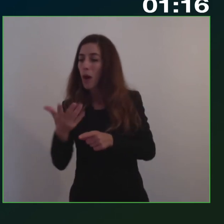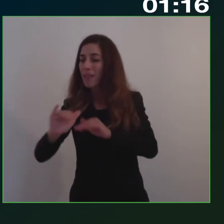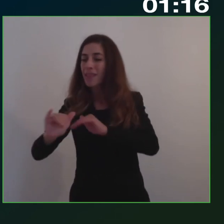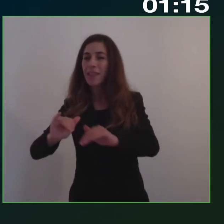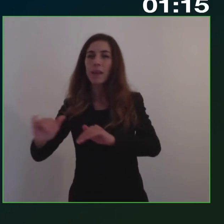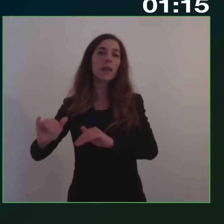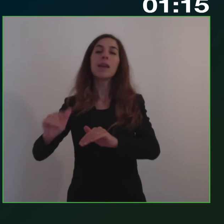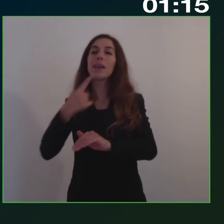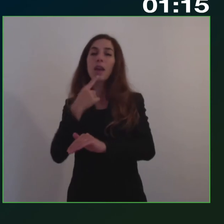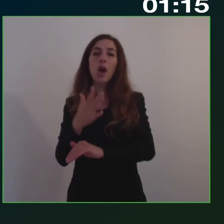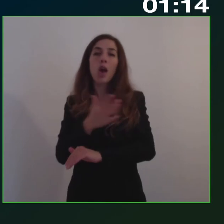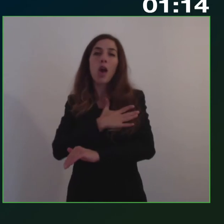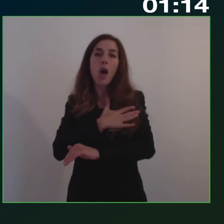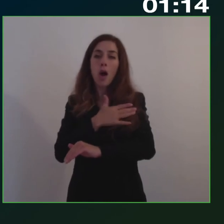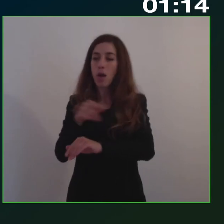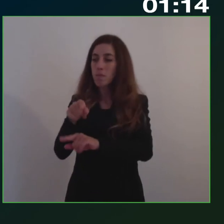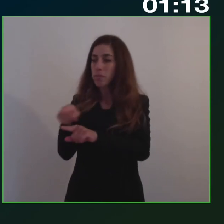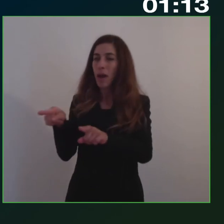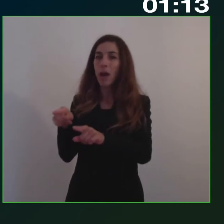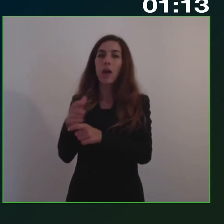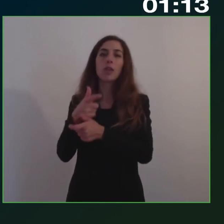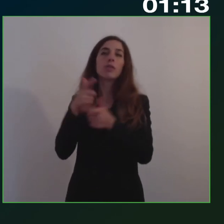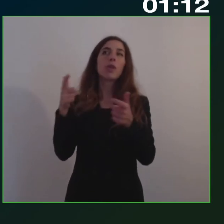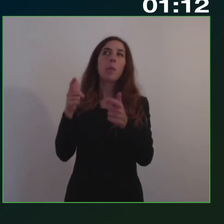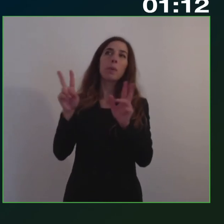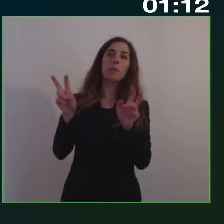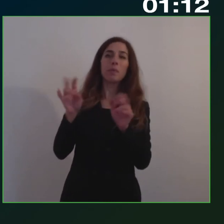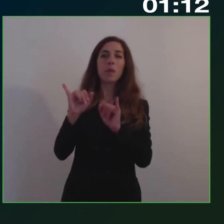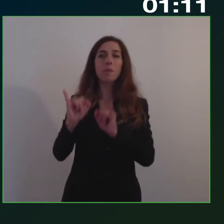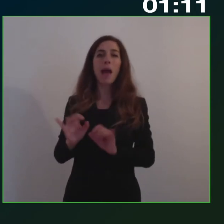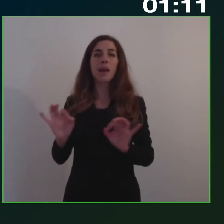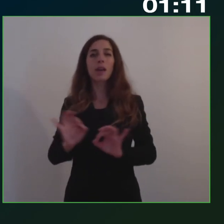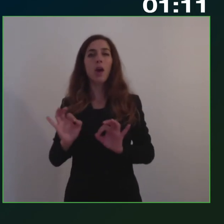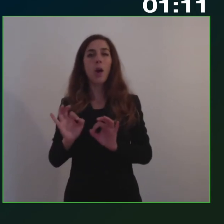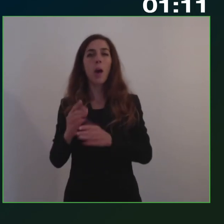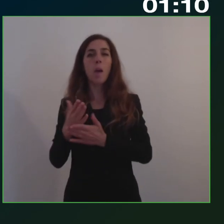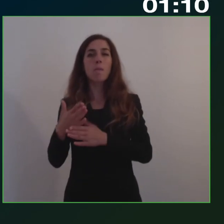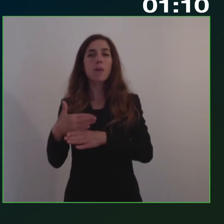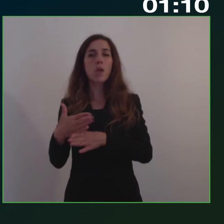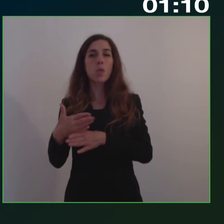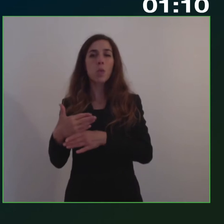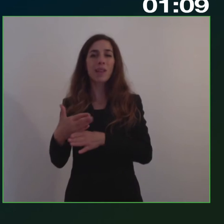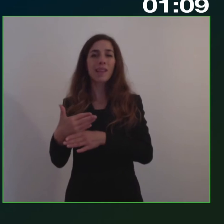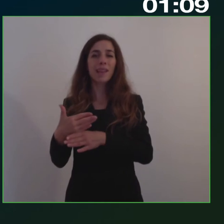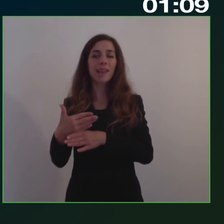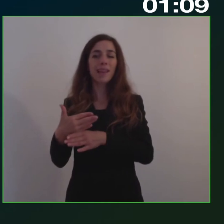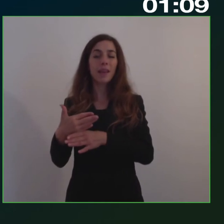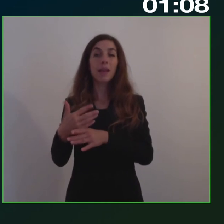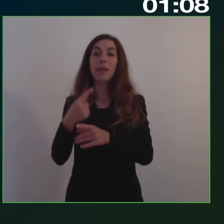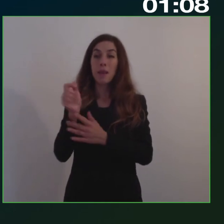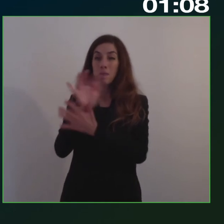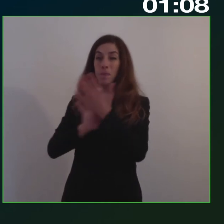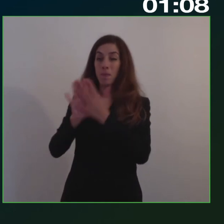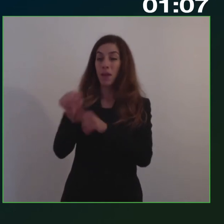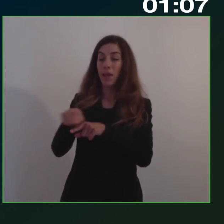colpevoli di essere troppo magri o minuti. Sembra un'esagerazione, ma chi ha avuto esperienza